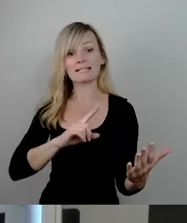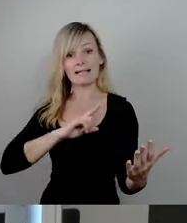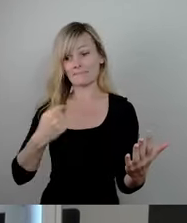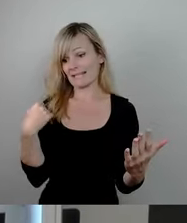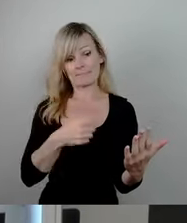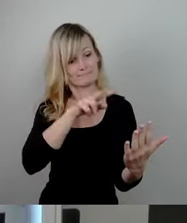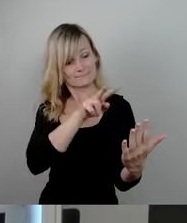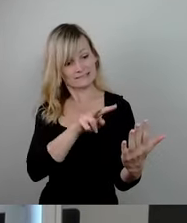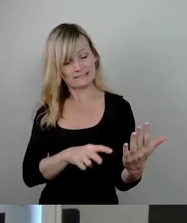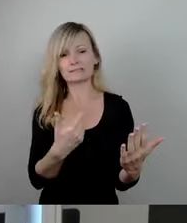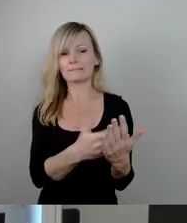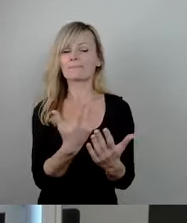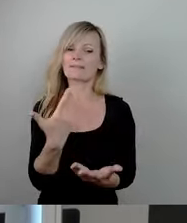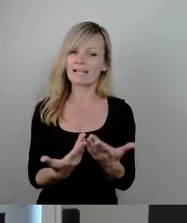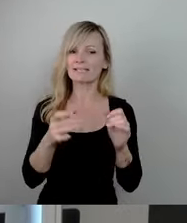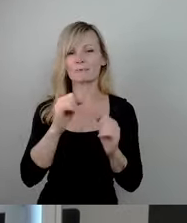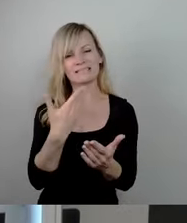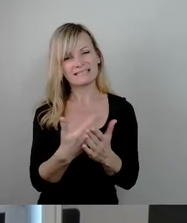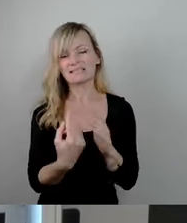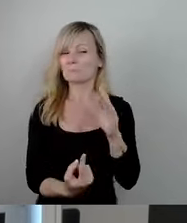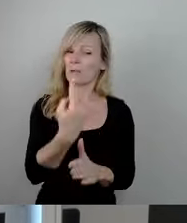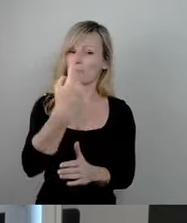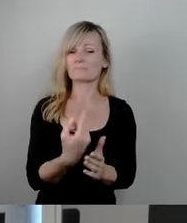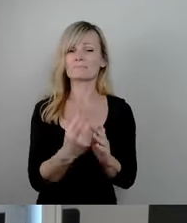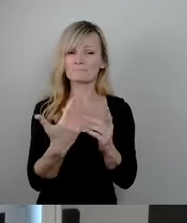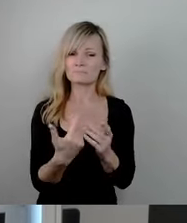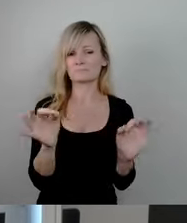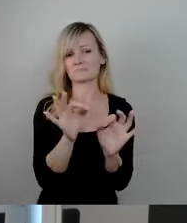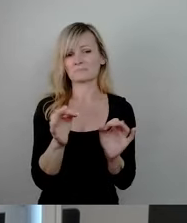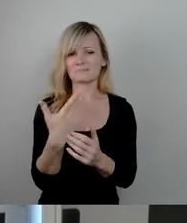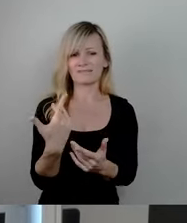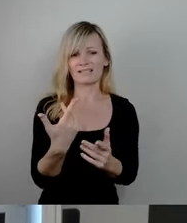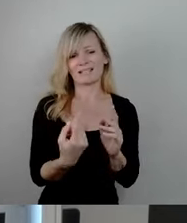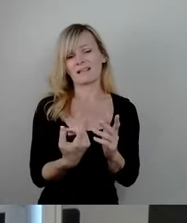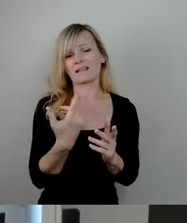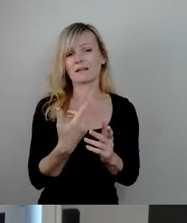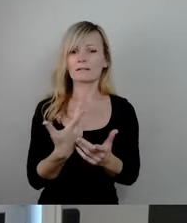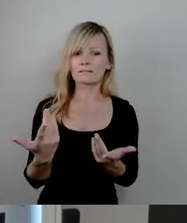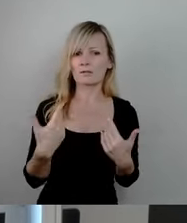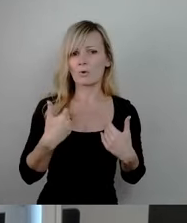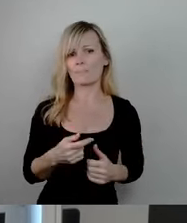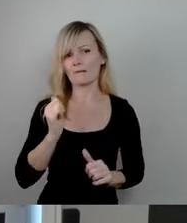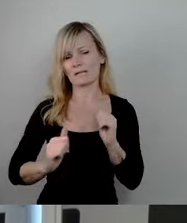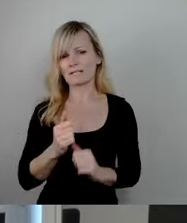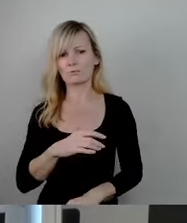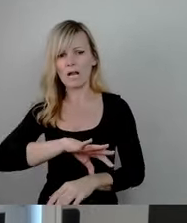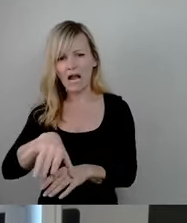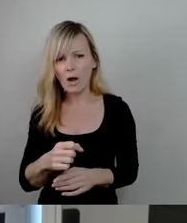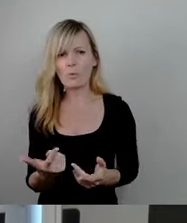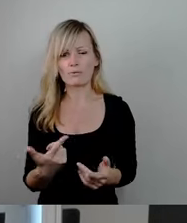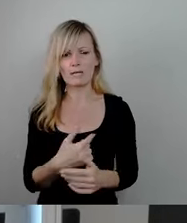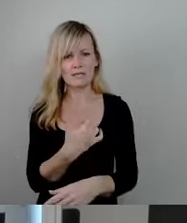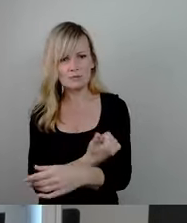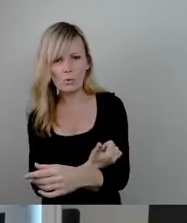mag die Spitze eines Eisberges sein. Aber Körperverletzung, Raub und Diebstahl, Drogenhandel oder auch sexuelle Belästigungen